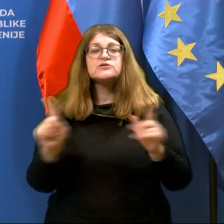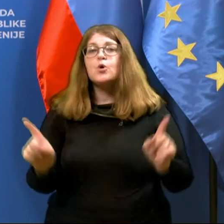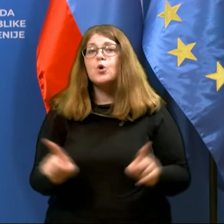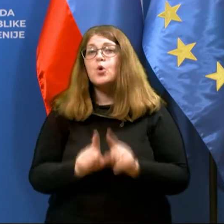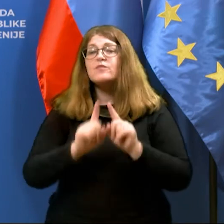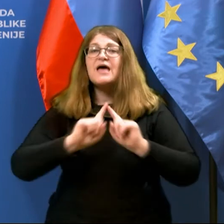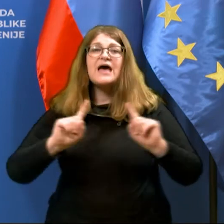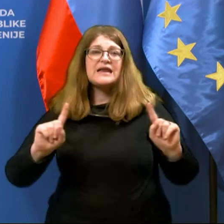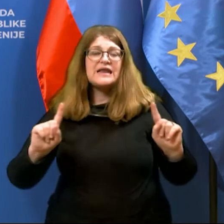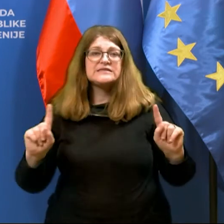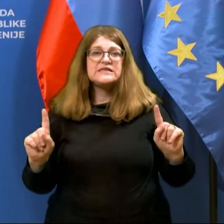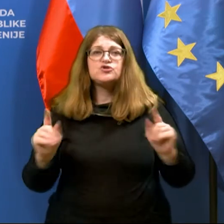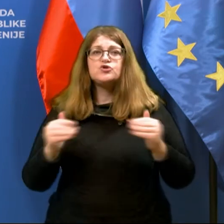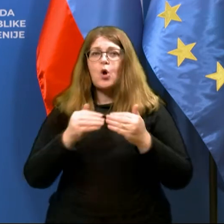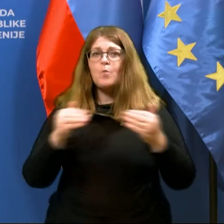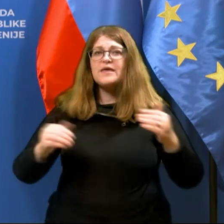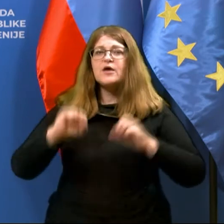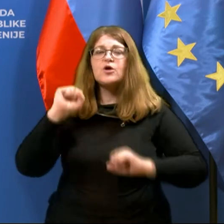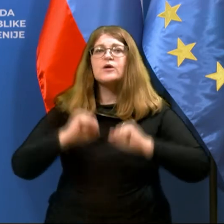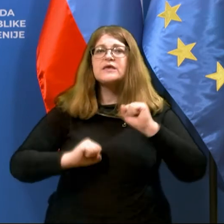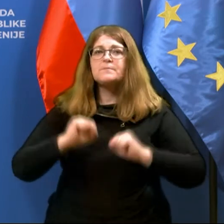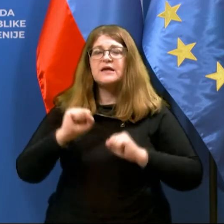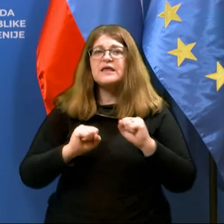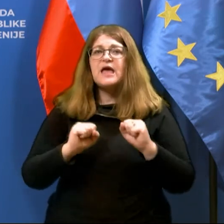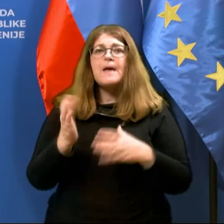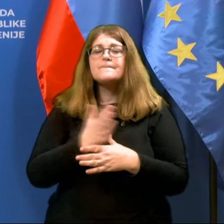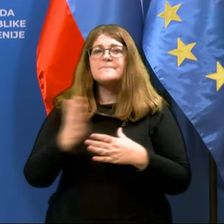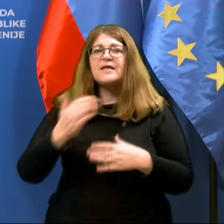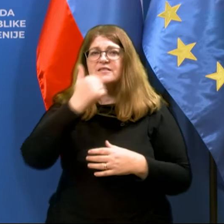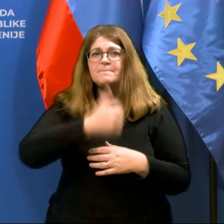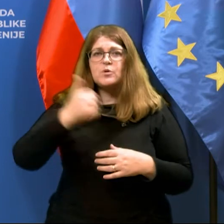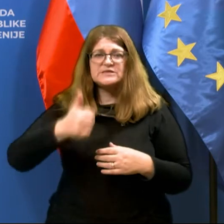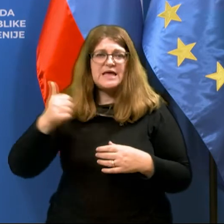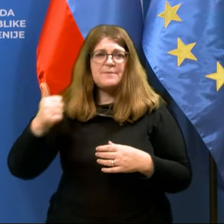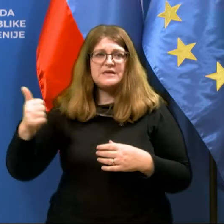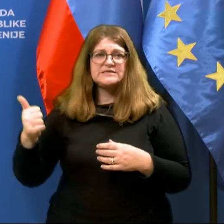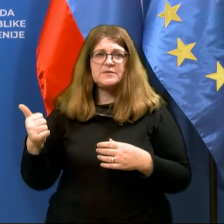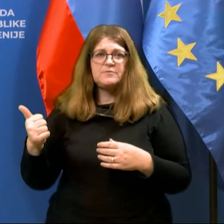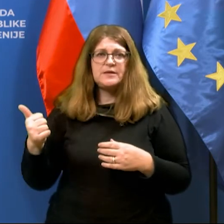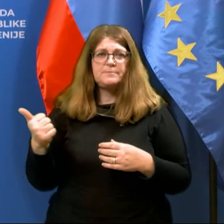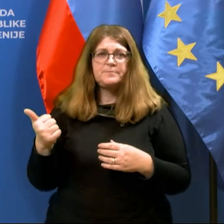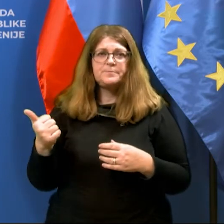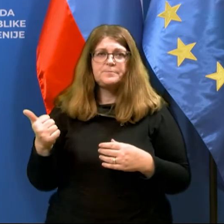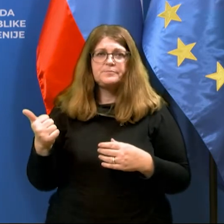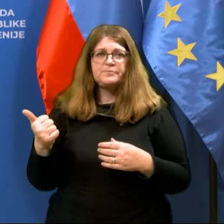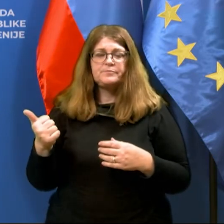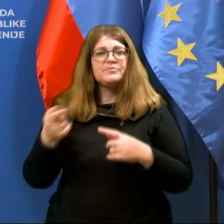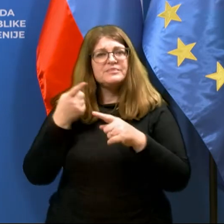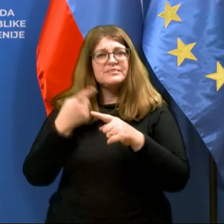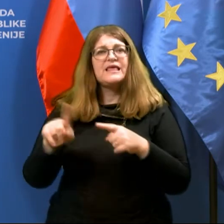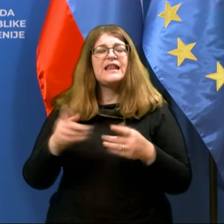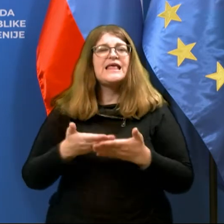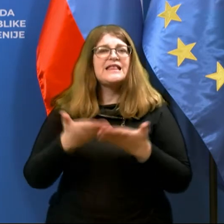različno omejujo gibanje med posameznimi deli